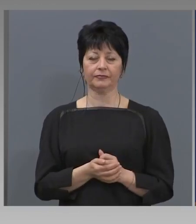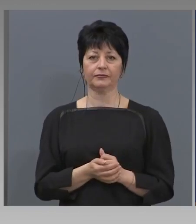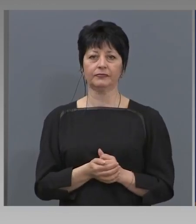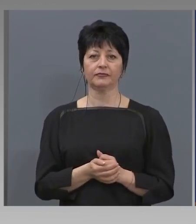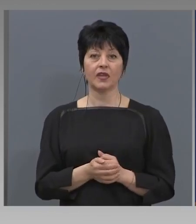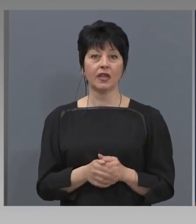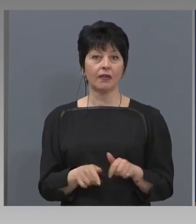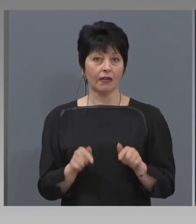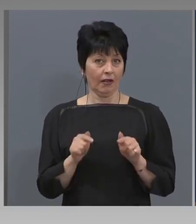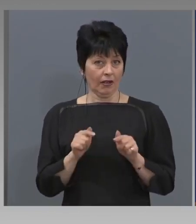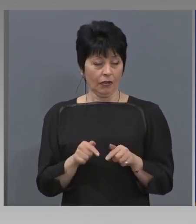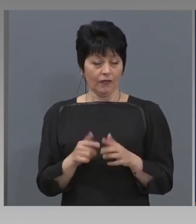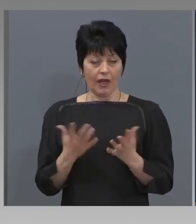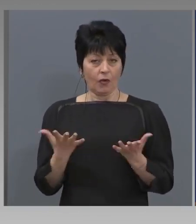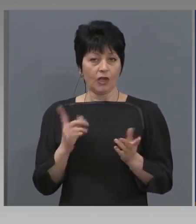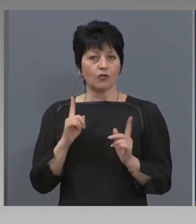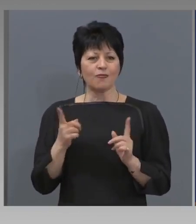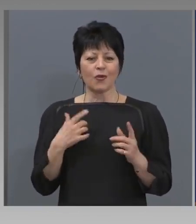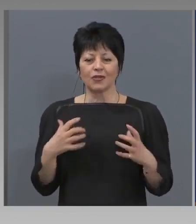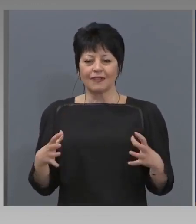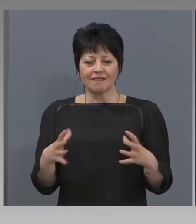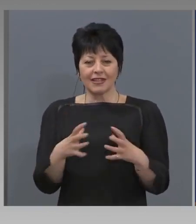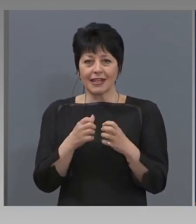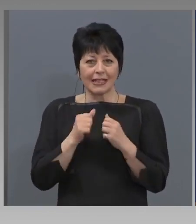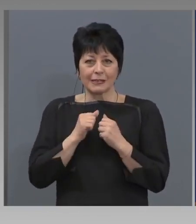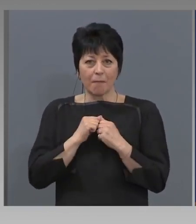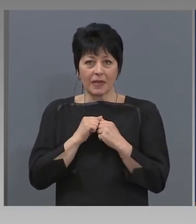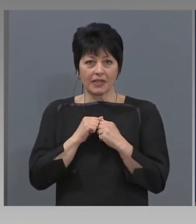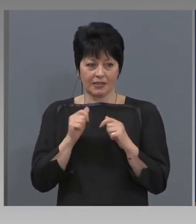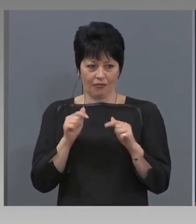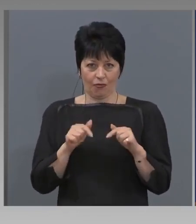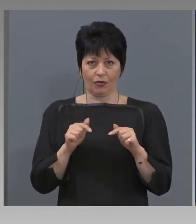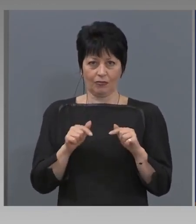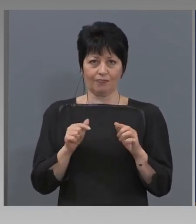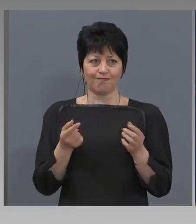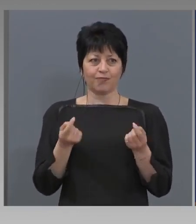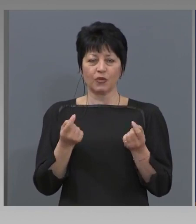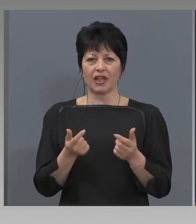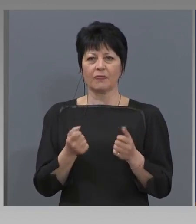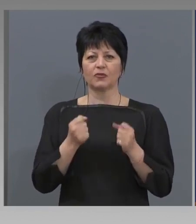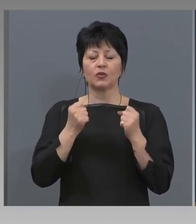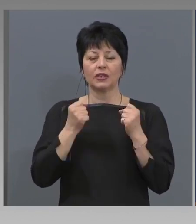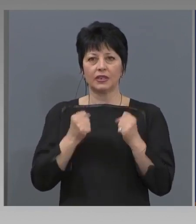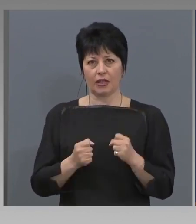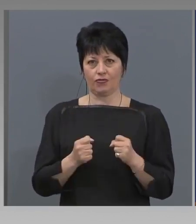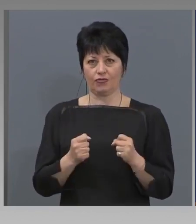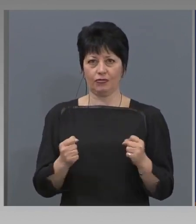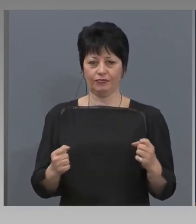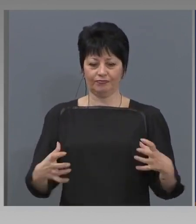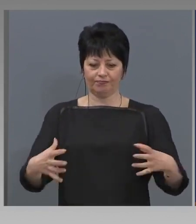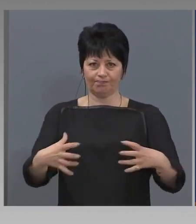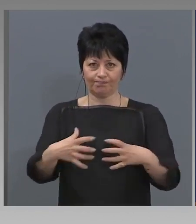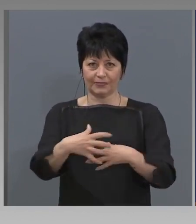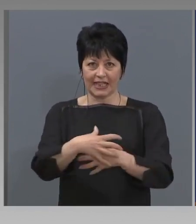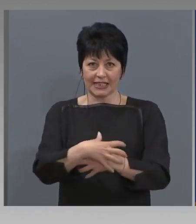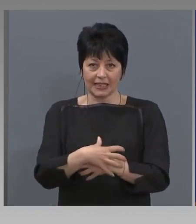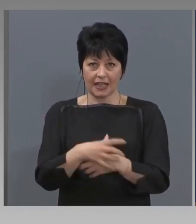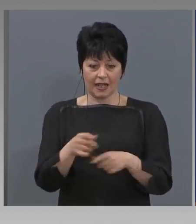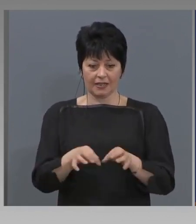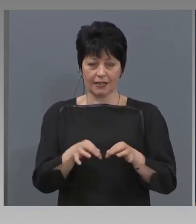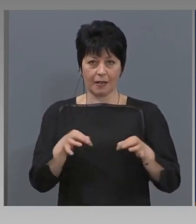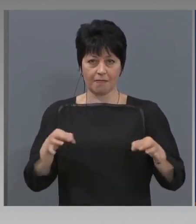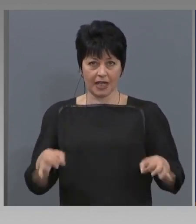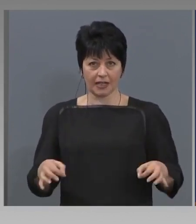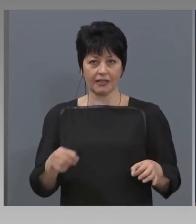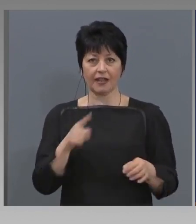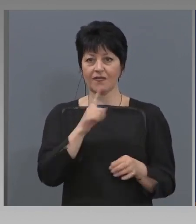Това, което може да ни спаси от подобно тежко затягане на мерките, е всеки един да